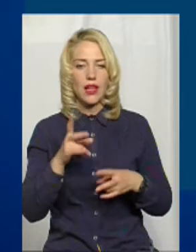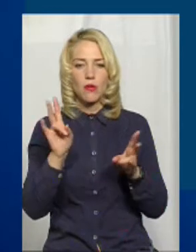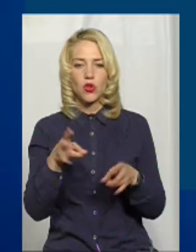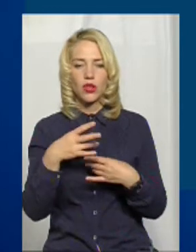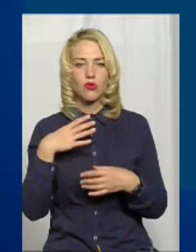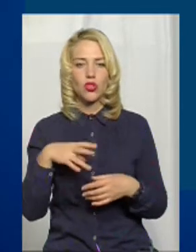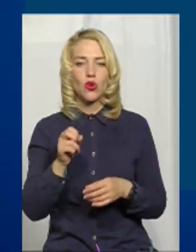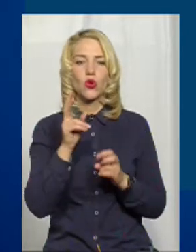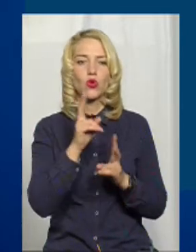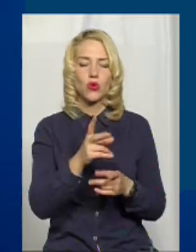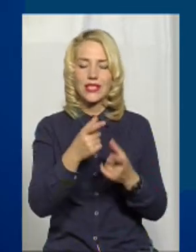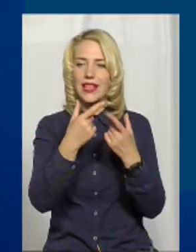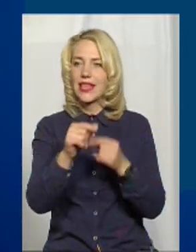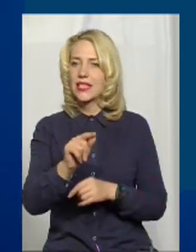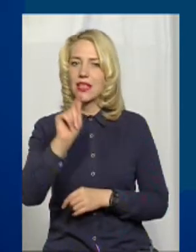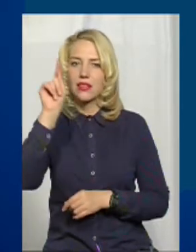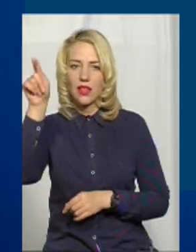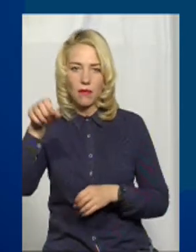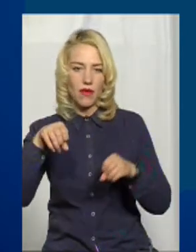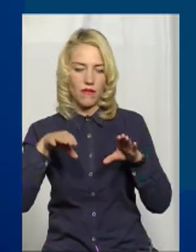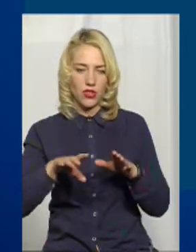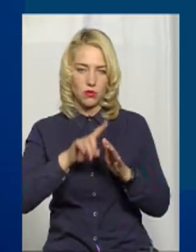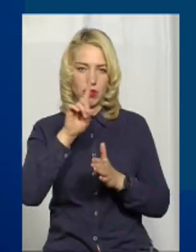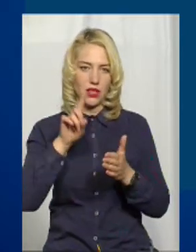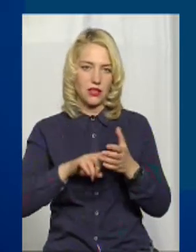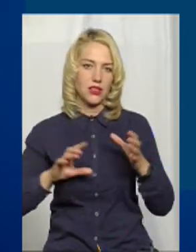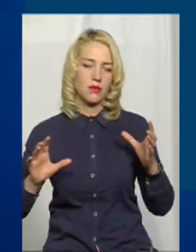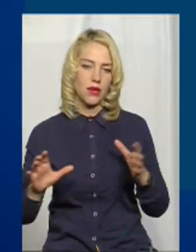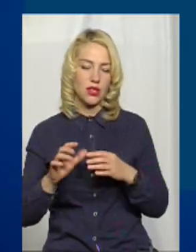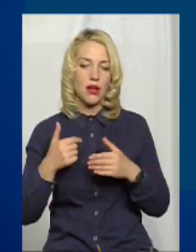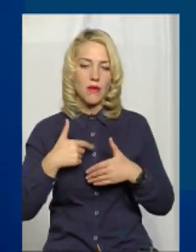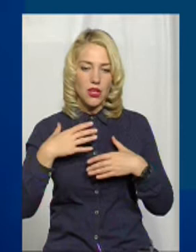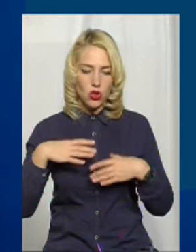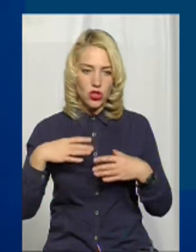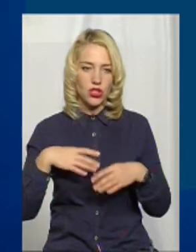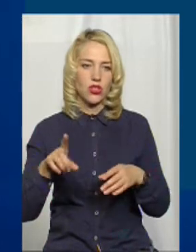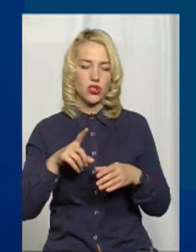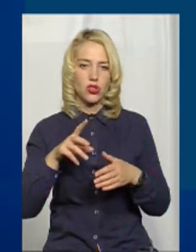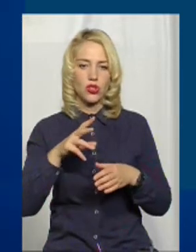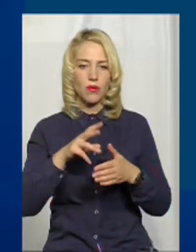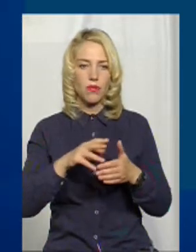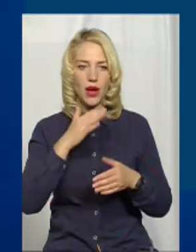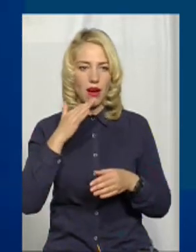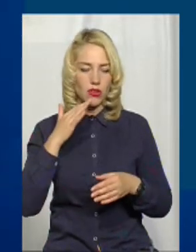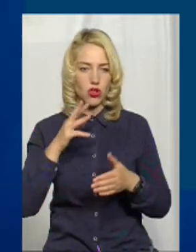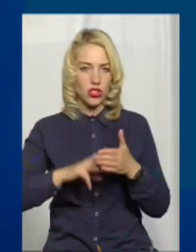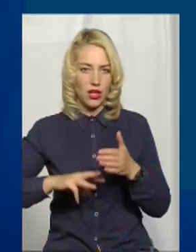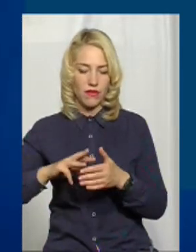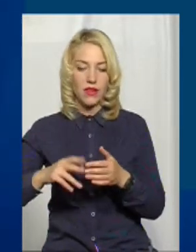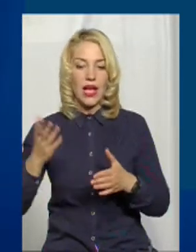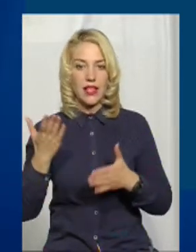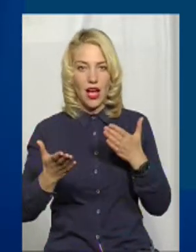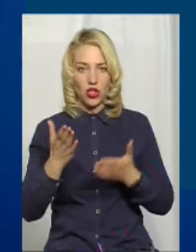десь там вирішить питання збереження. Ми вже дочекалися, що втратили дуже багато. Якщо чиновники державні